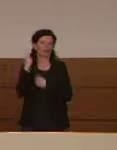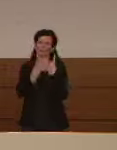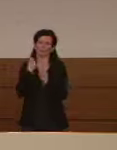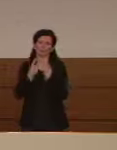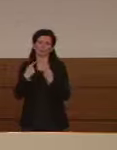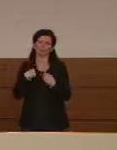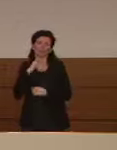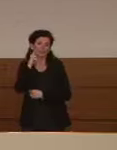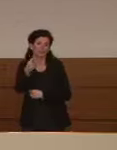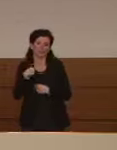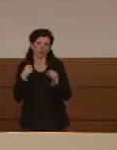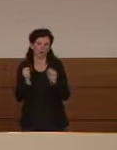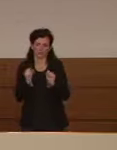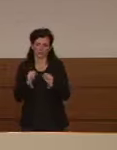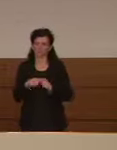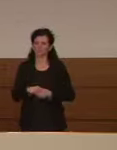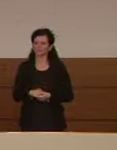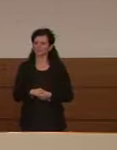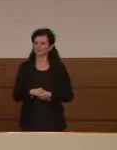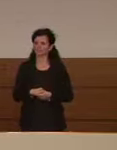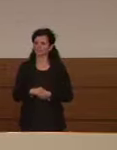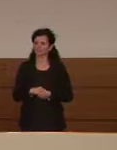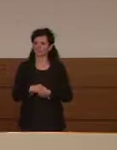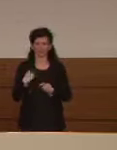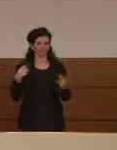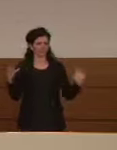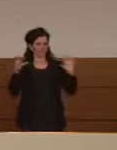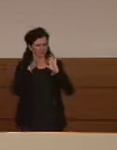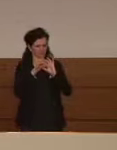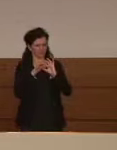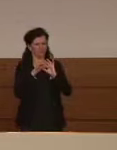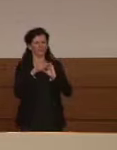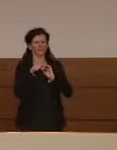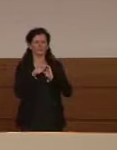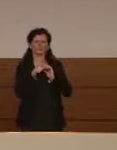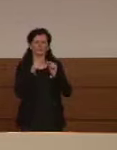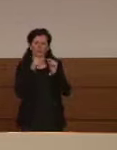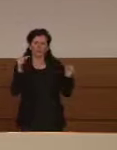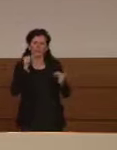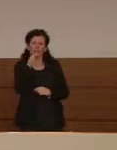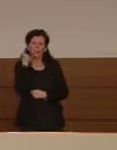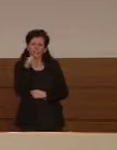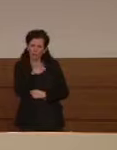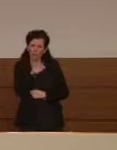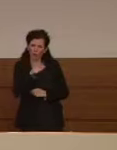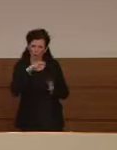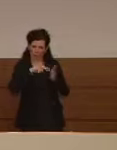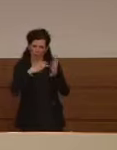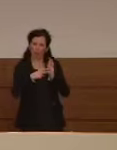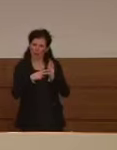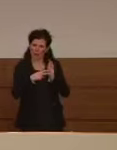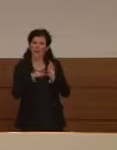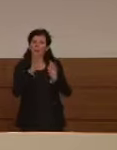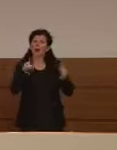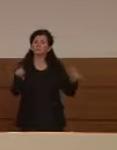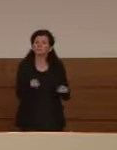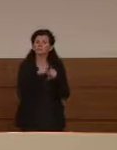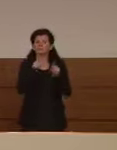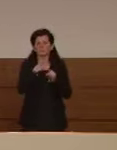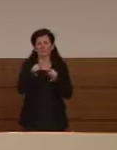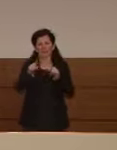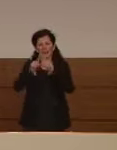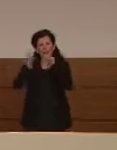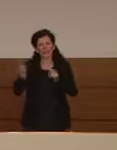a proposito dei tamponi c'è stato un problema non con i tamponi pure propriamente ma anche quei test quei reattivi che